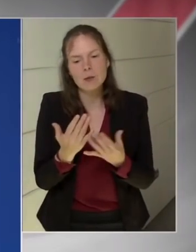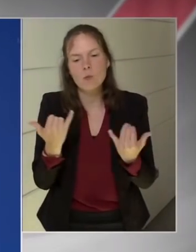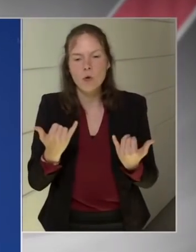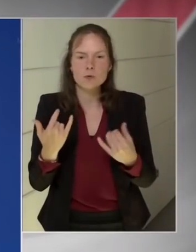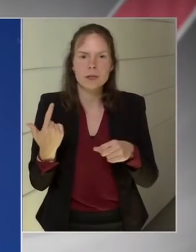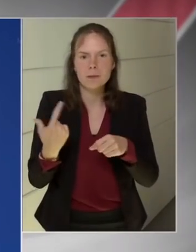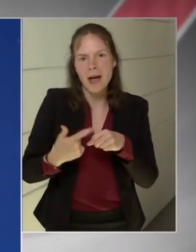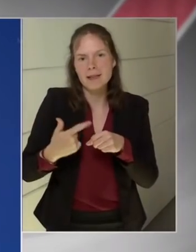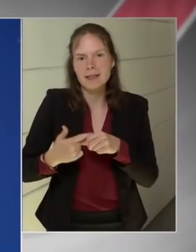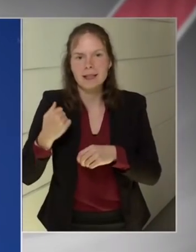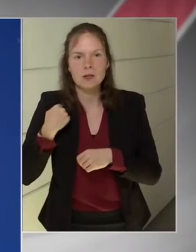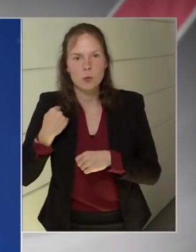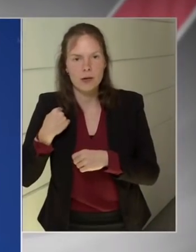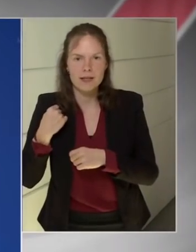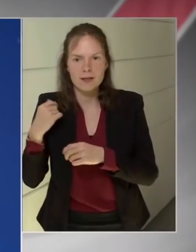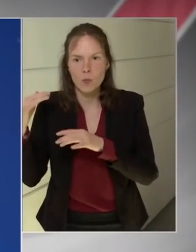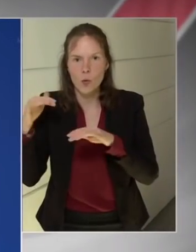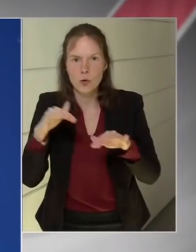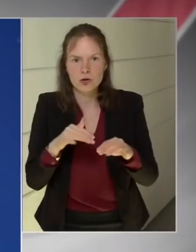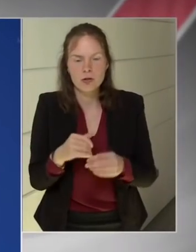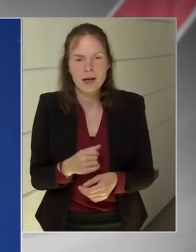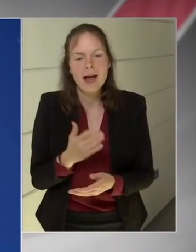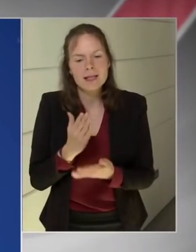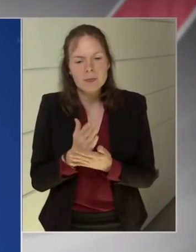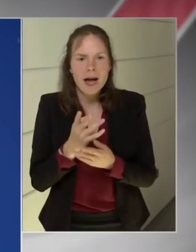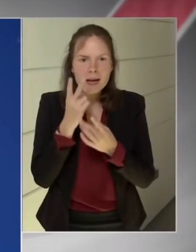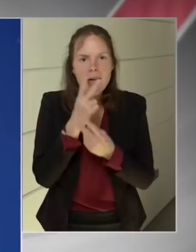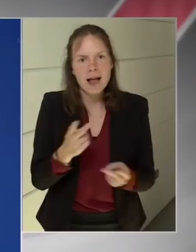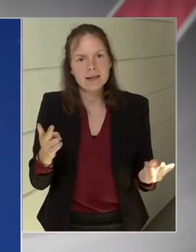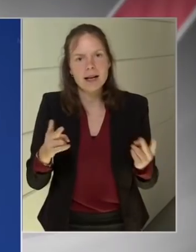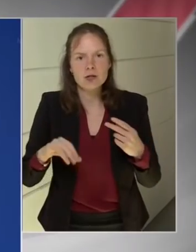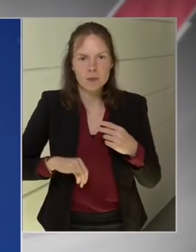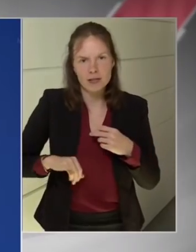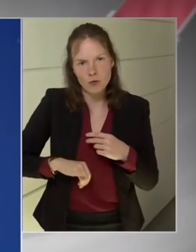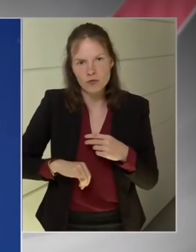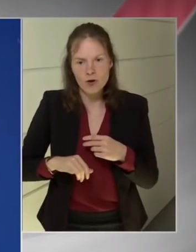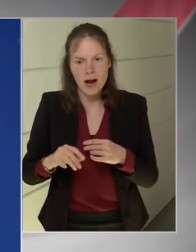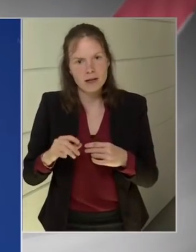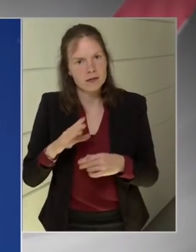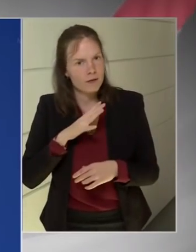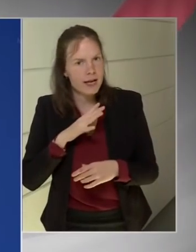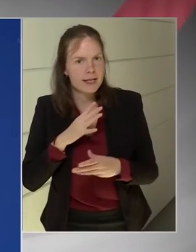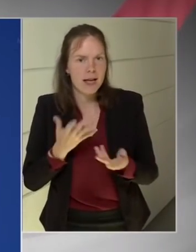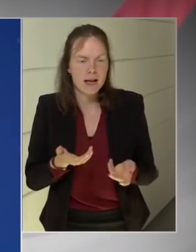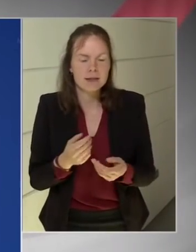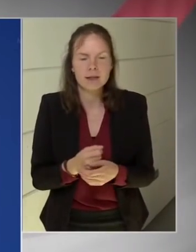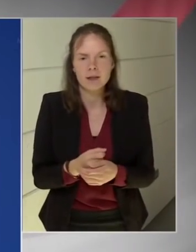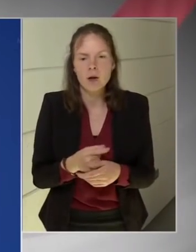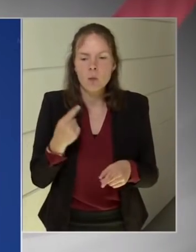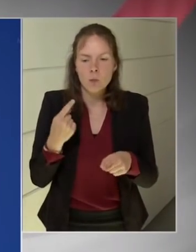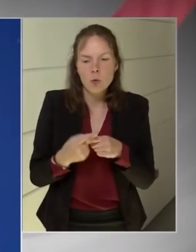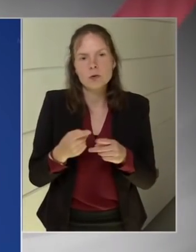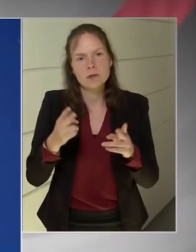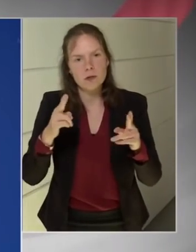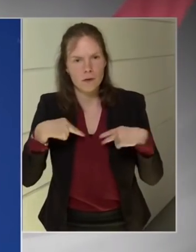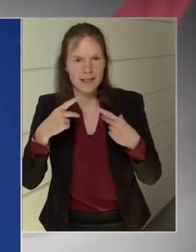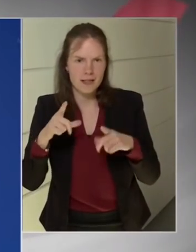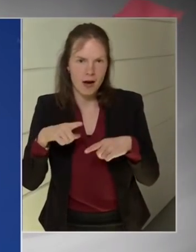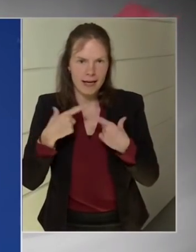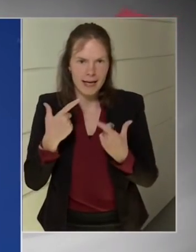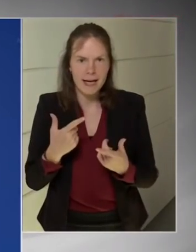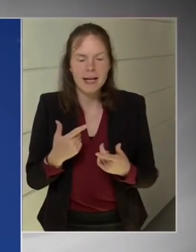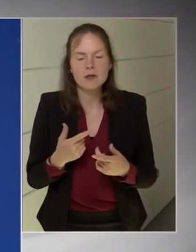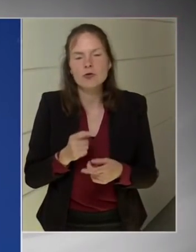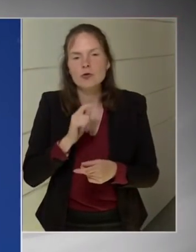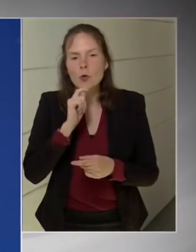tankoljanak. Ha valaki megnézi a határközeri benzinkutak forgalmát, akkor láthatja, hogy az a benzinturizmus, ami kialakult,